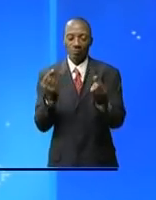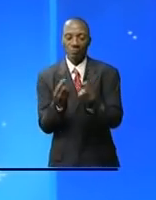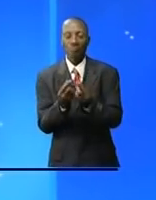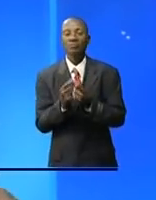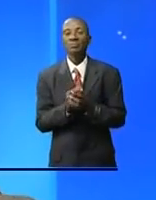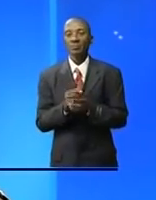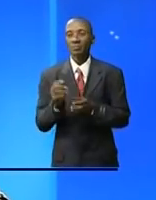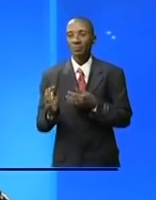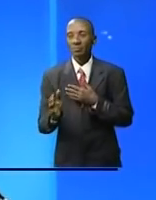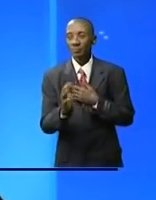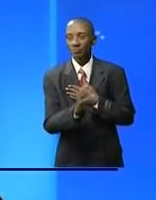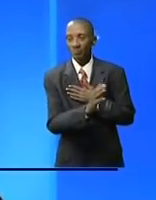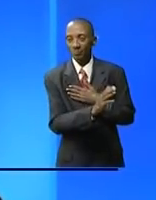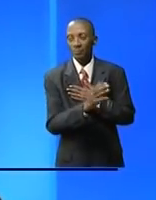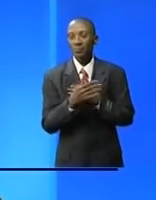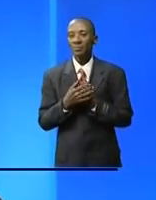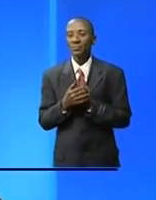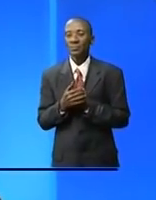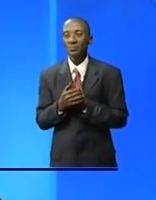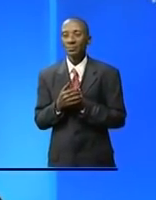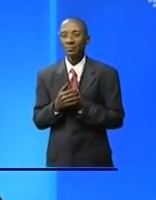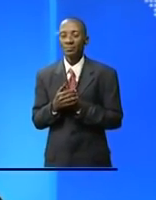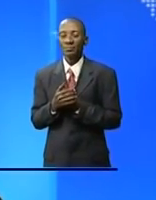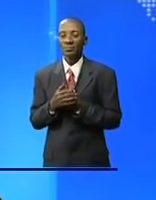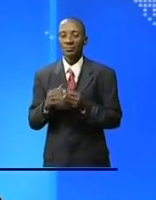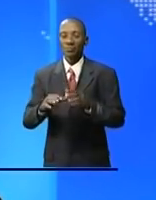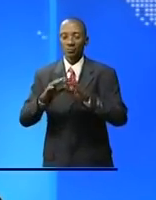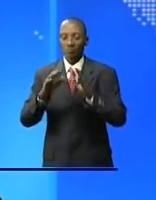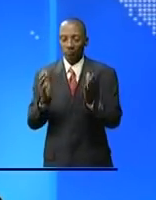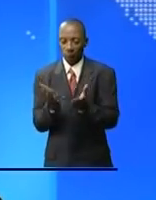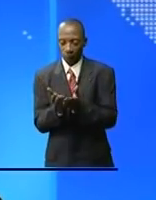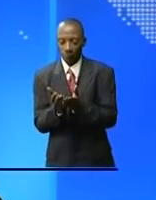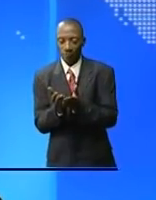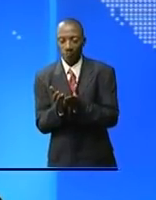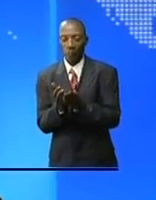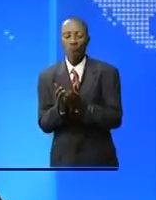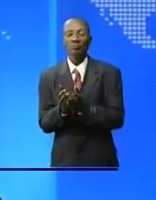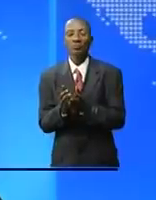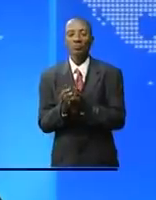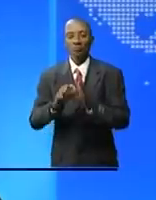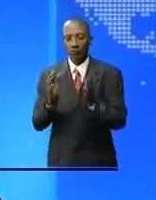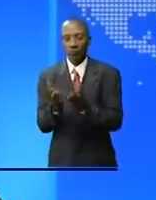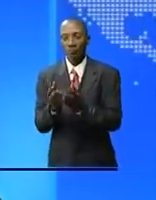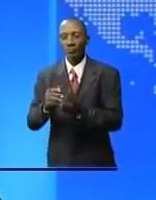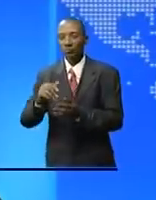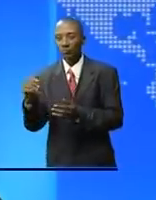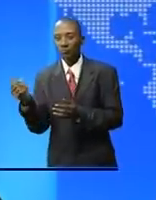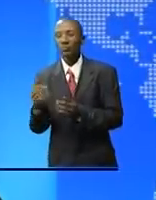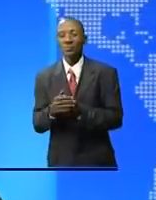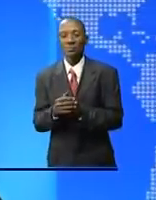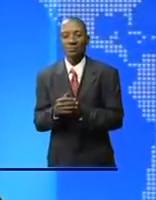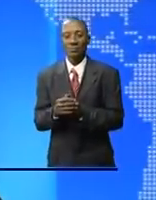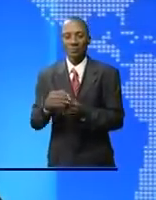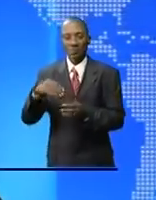Ouverture des travaux de la commission paritaire gouvernement-bonds syndical de l'administration publique sur la politique salariale.